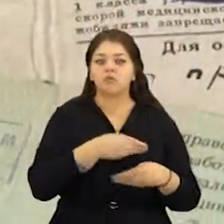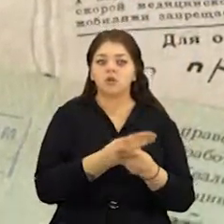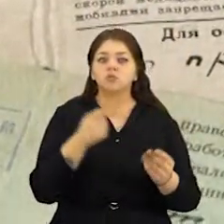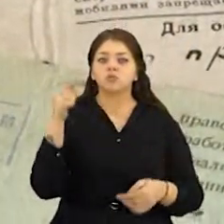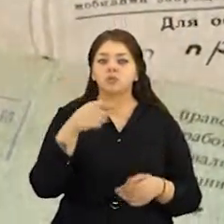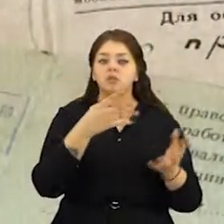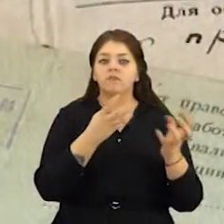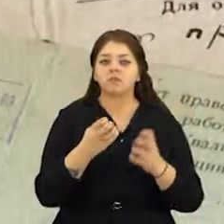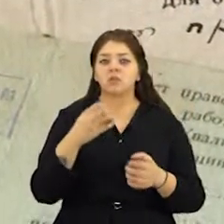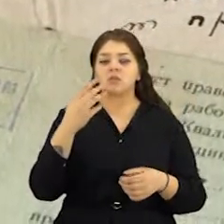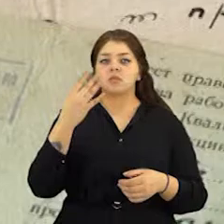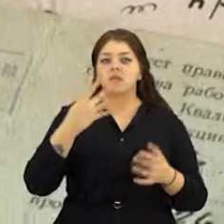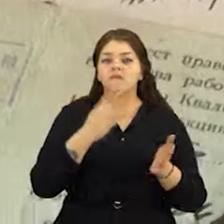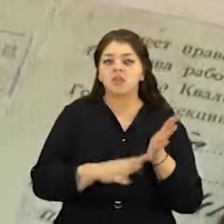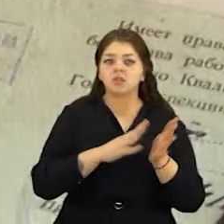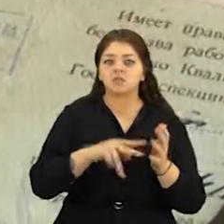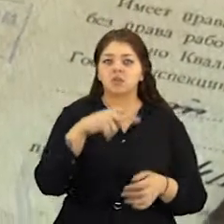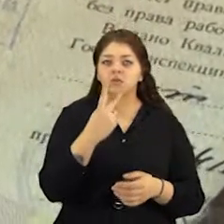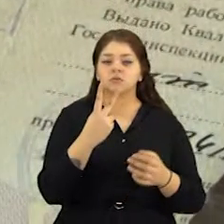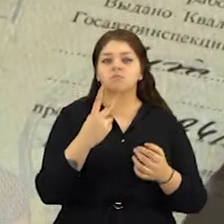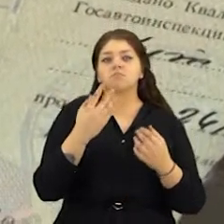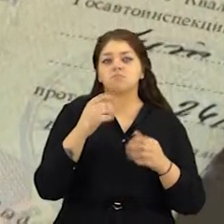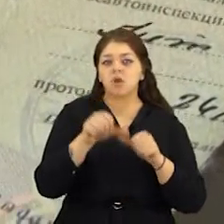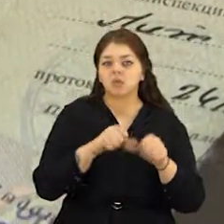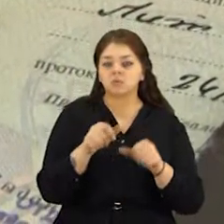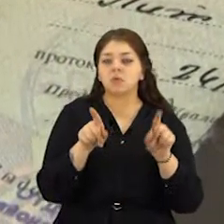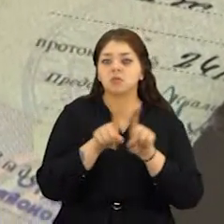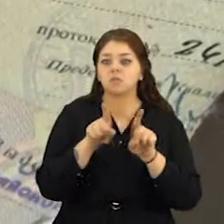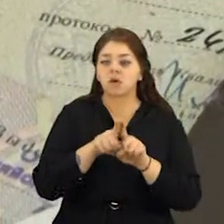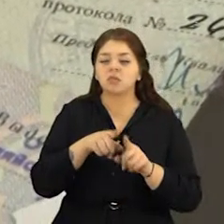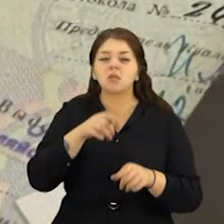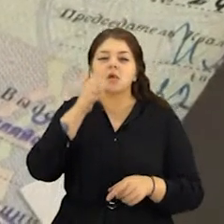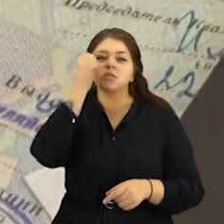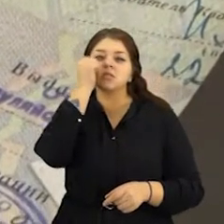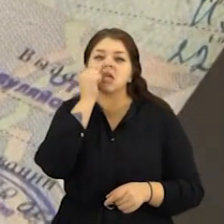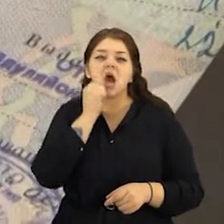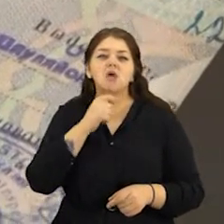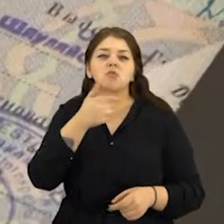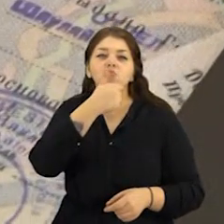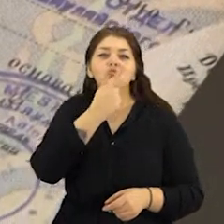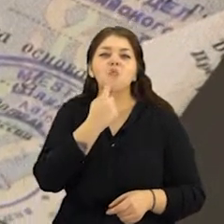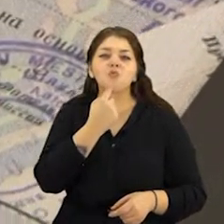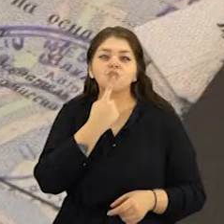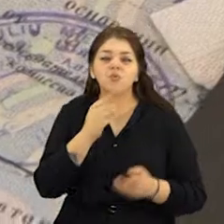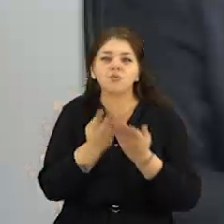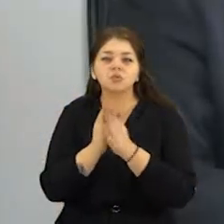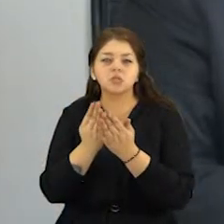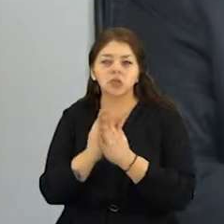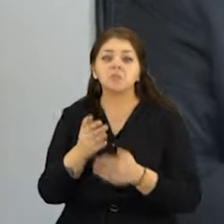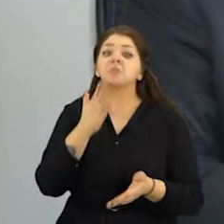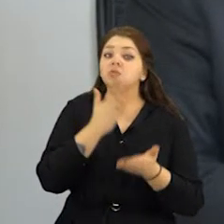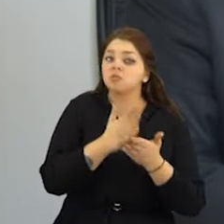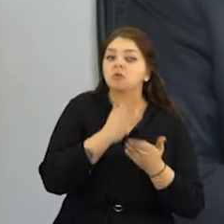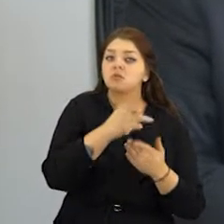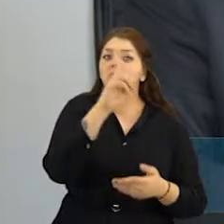išduoti dar 1992 metais, bet ir tikrais antikvarais vadinamas rodinosias knygelės. Dar